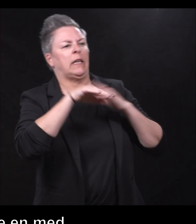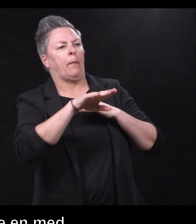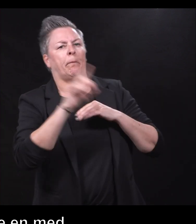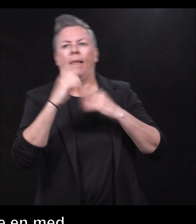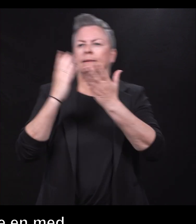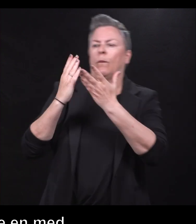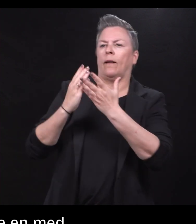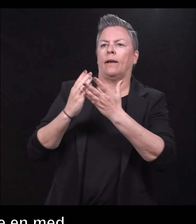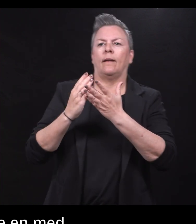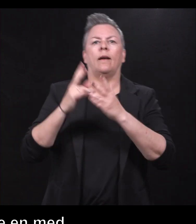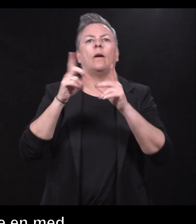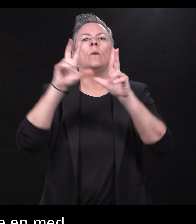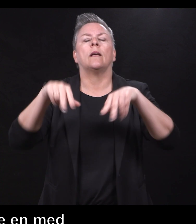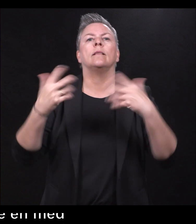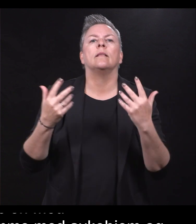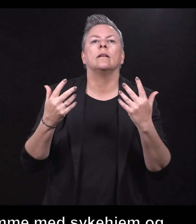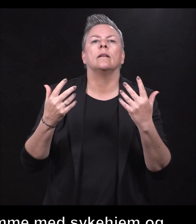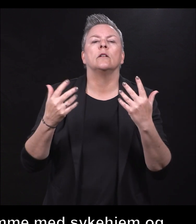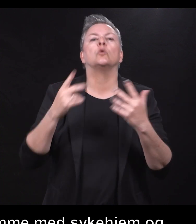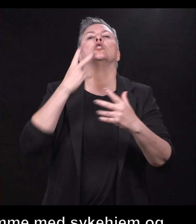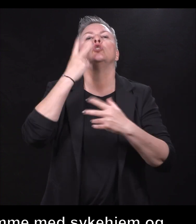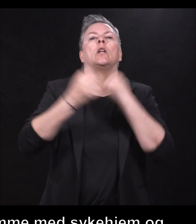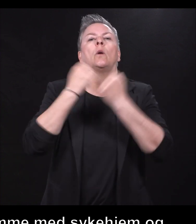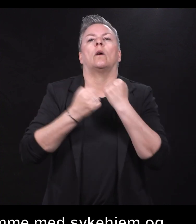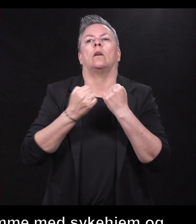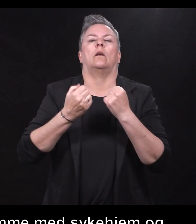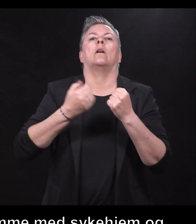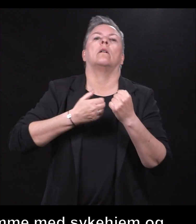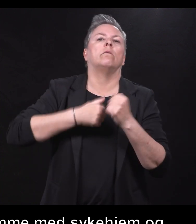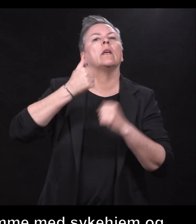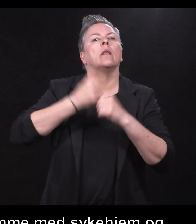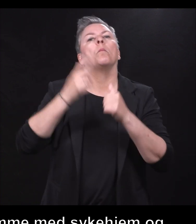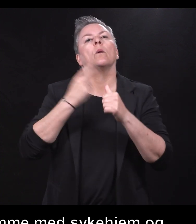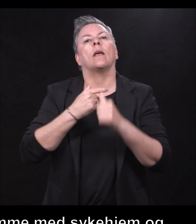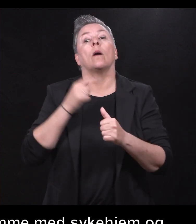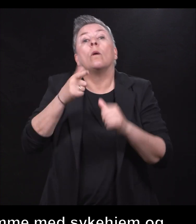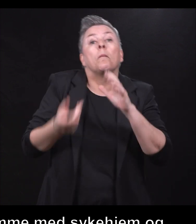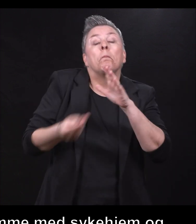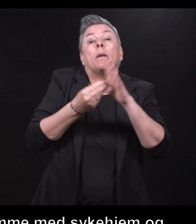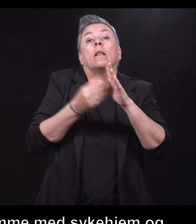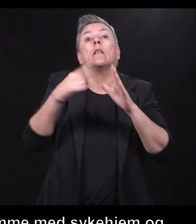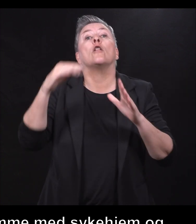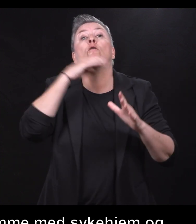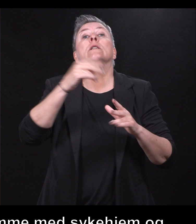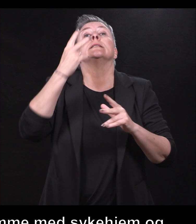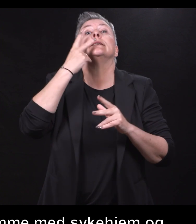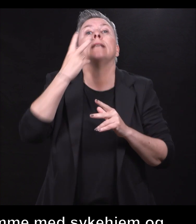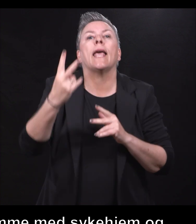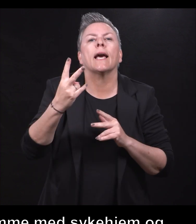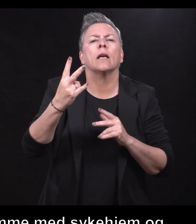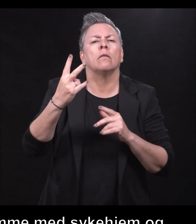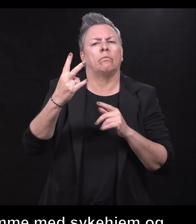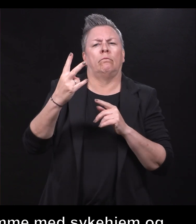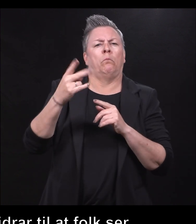og så videre. Så synlig jobber har vært veldig prioritert. Og det bidrar nettopp til at folk ser annerledes på denne